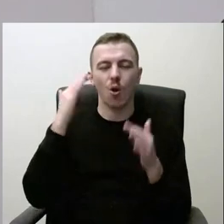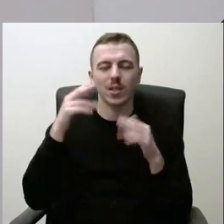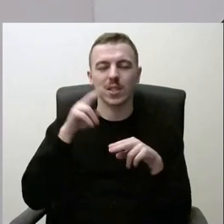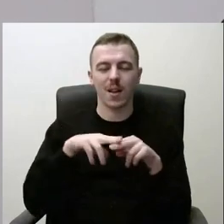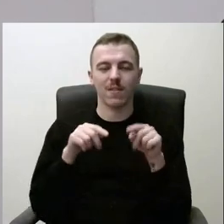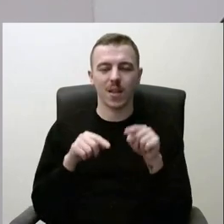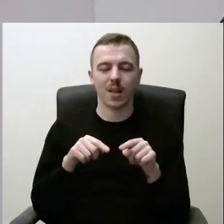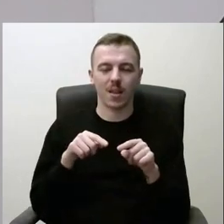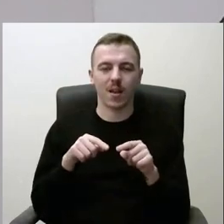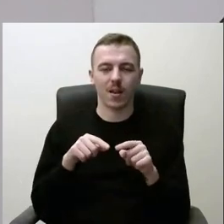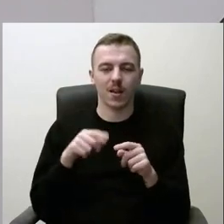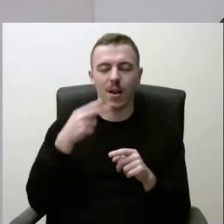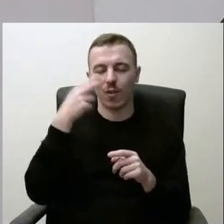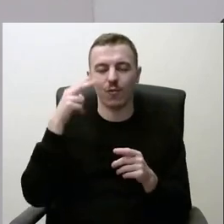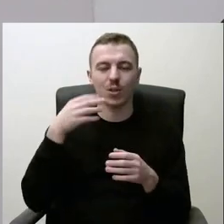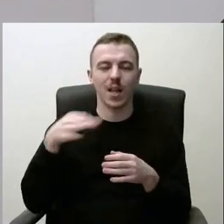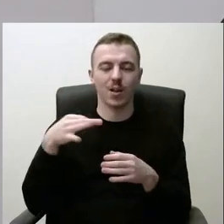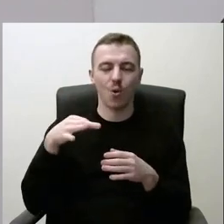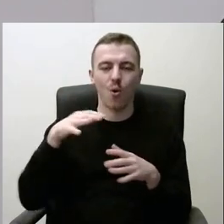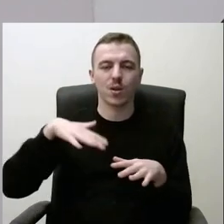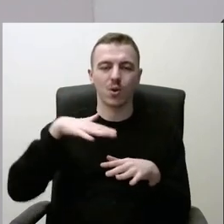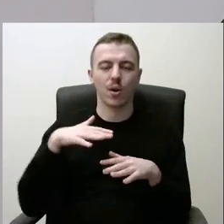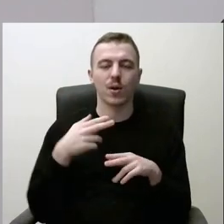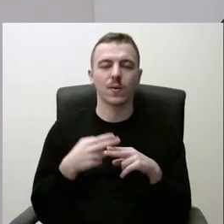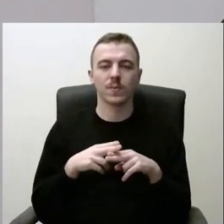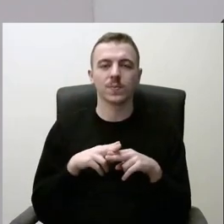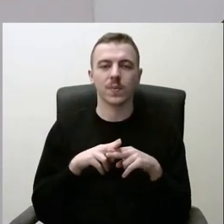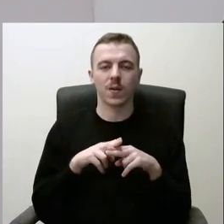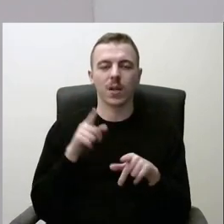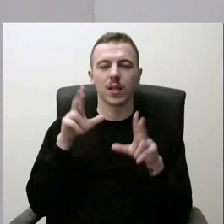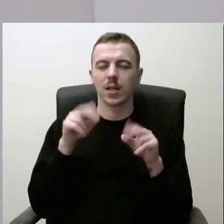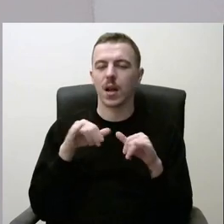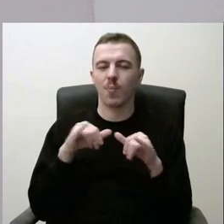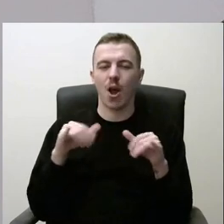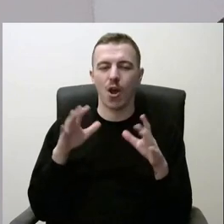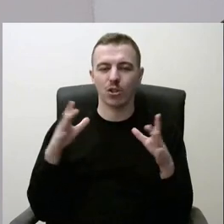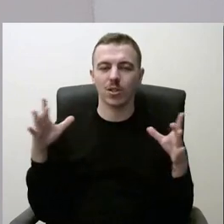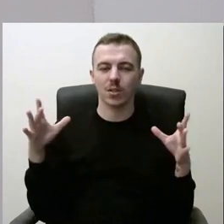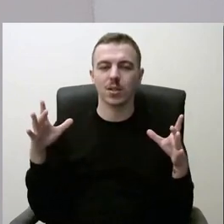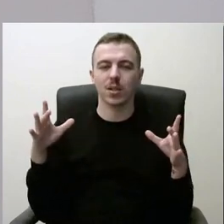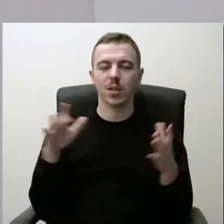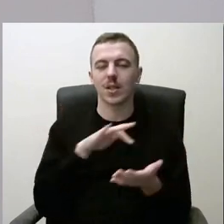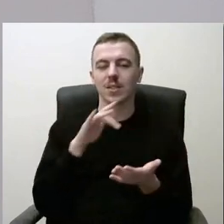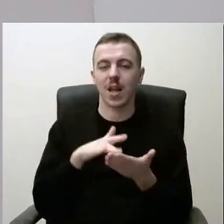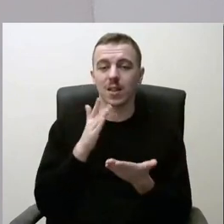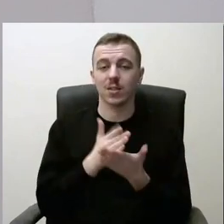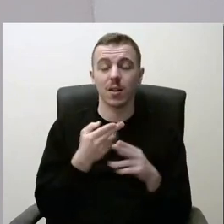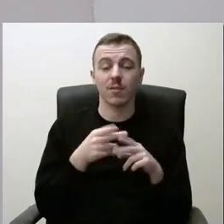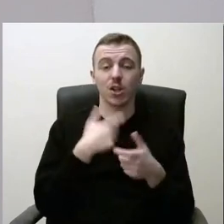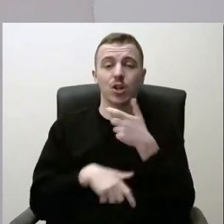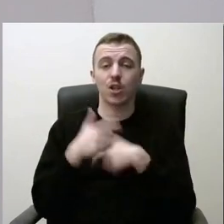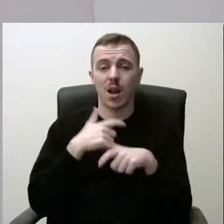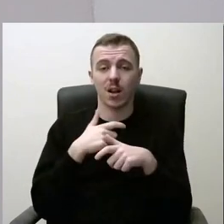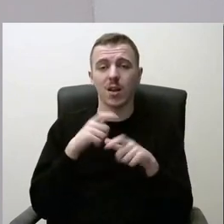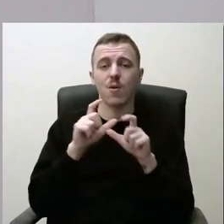Lietuvos teritorijai, tai čia be abejo, to prasme, jisai labai plečiasi ir yra centras ir dėl to dar želiai ir